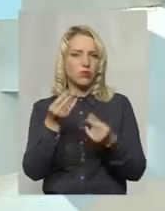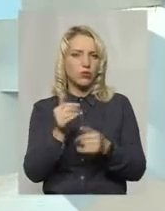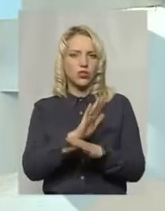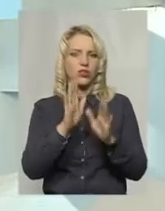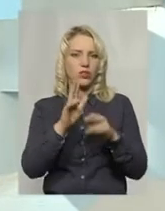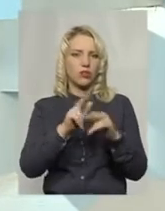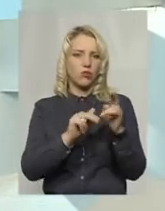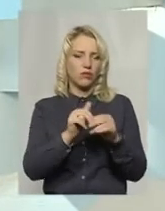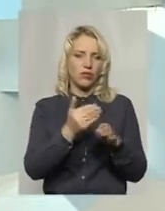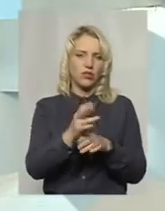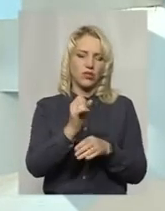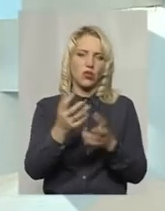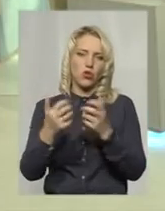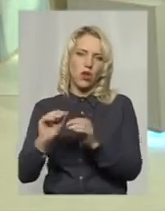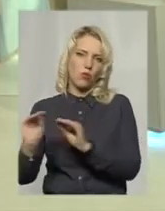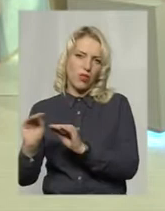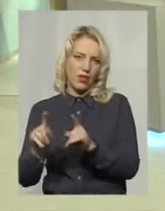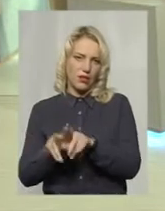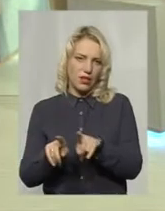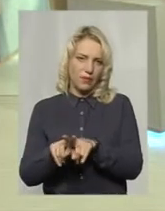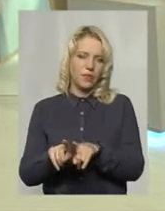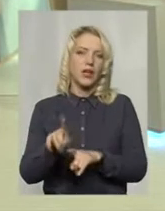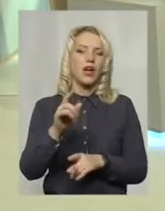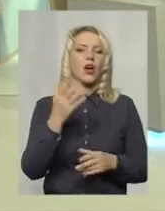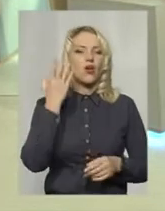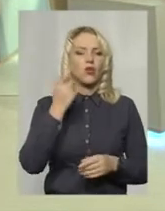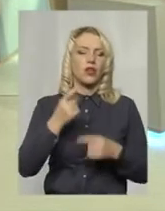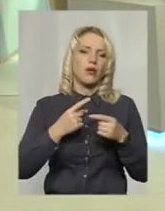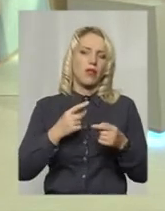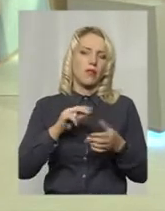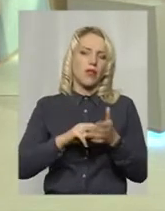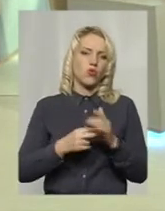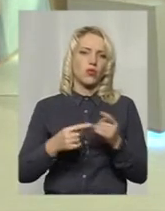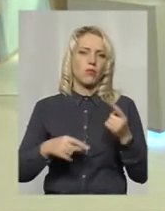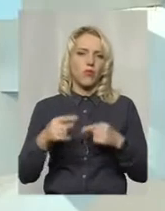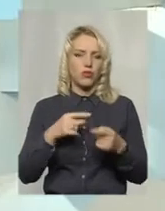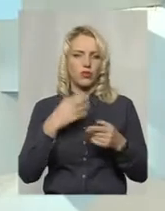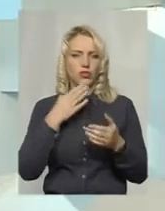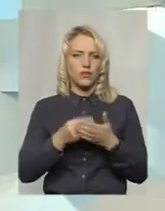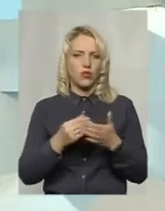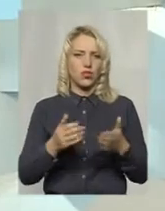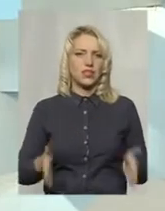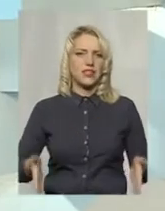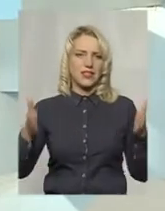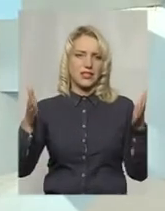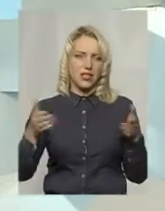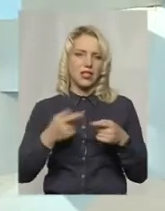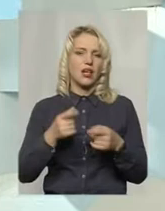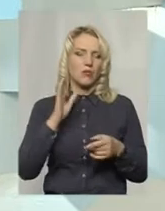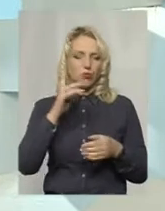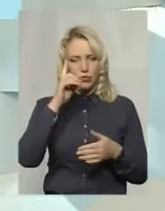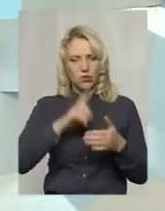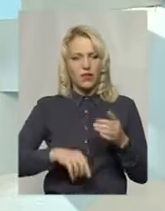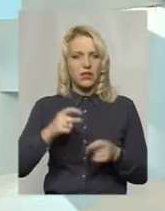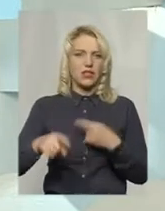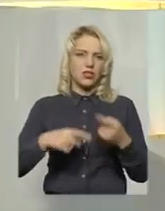будівельну, частина вже і на обладнання. І коли плануєте повернутися вже у свої стіни? Будемо сподіватися, що кінець наступного року. А